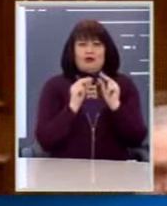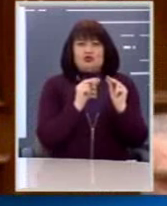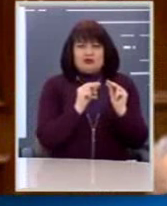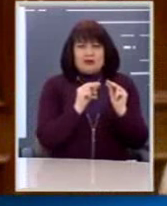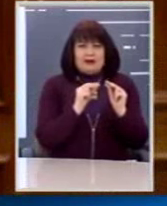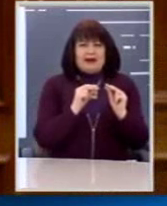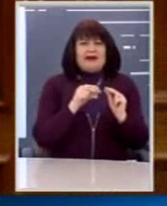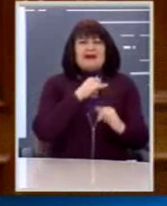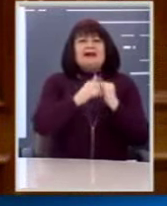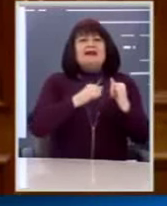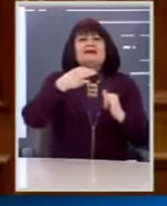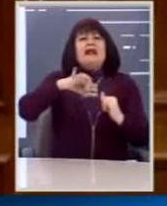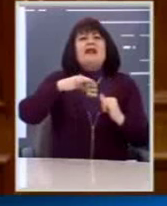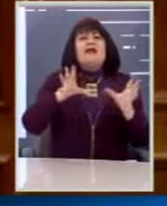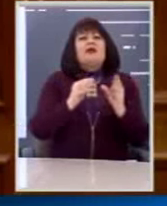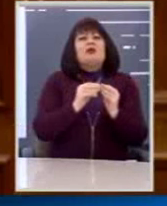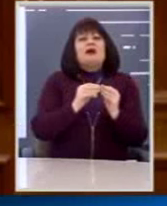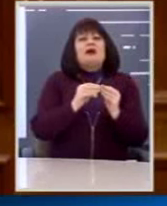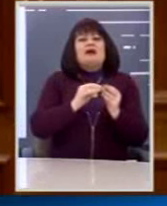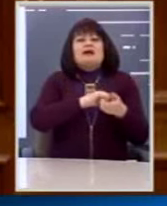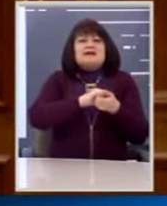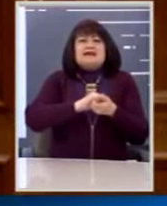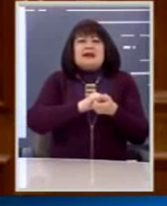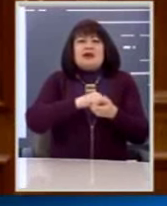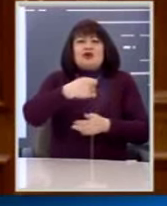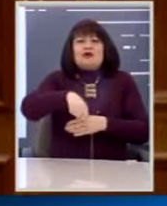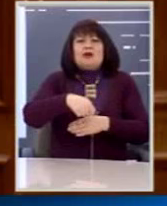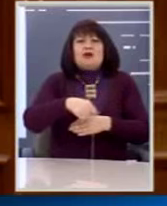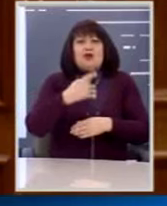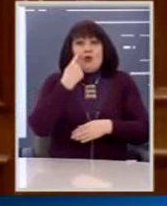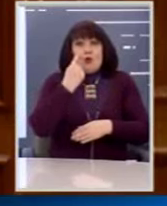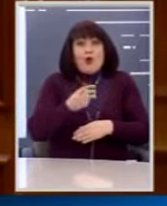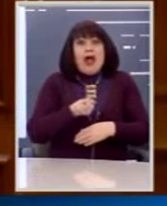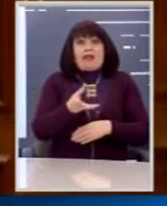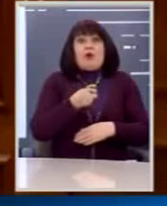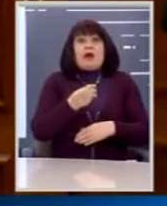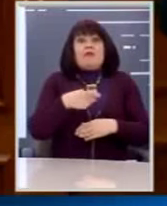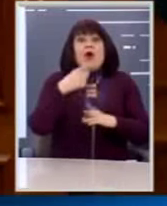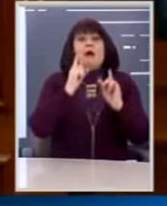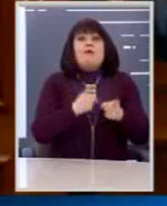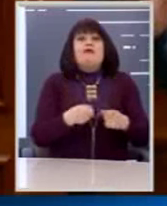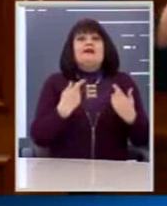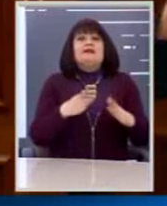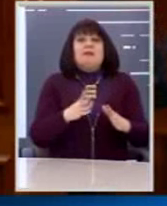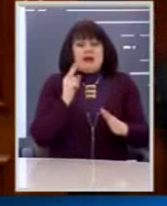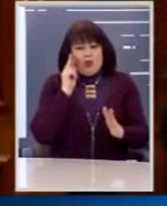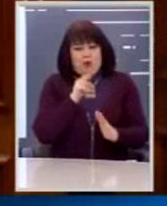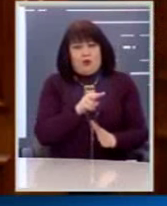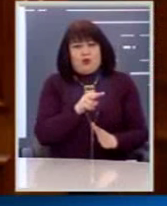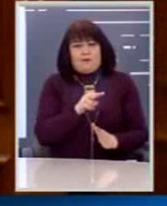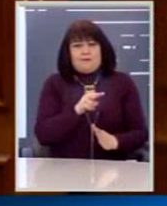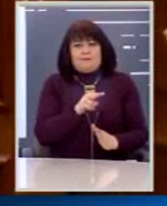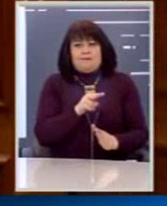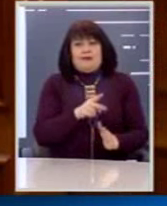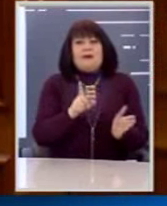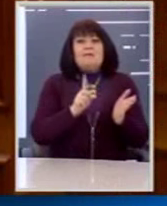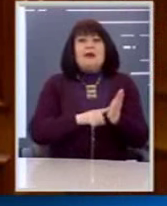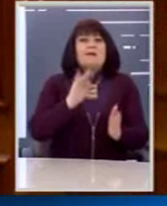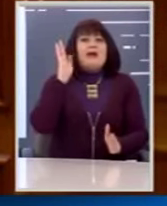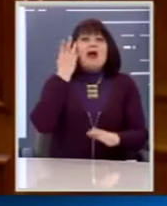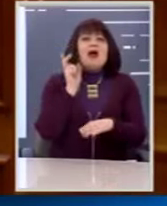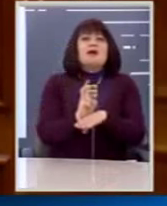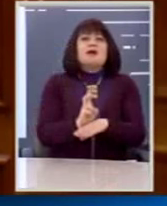site του Δικηγορικού Συλλόγου φάνηκε ο αριθμός απόφασης που λέει ότι αυτή η υπόθεση πρέπει να αρχιοδετηθεί.